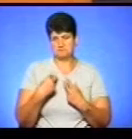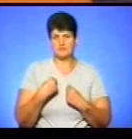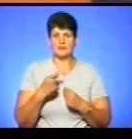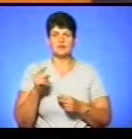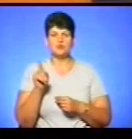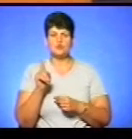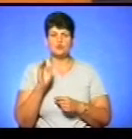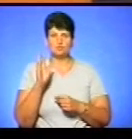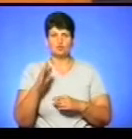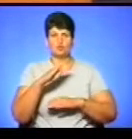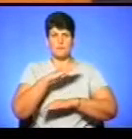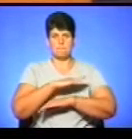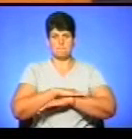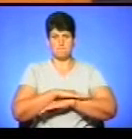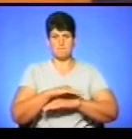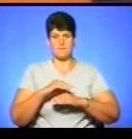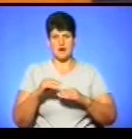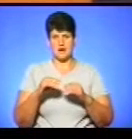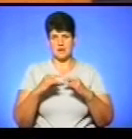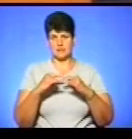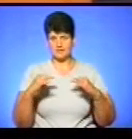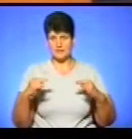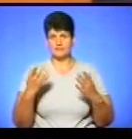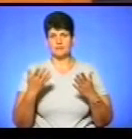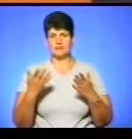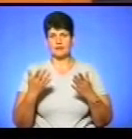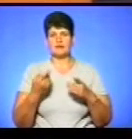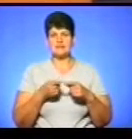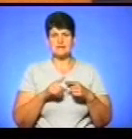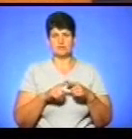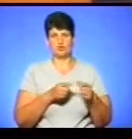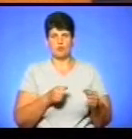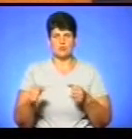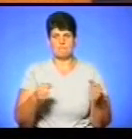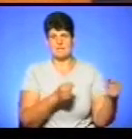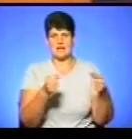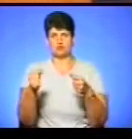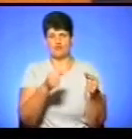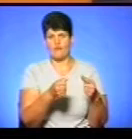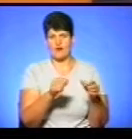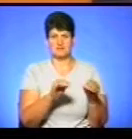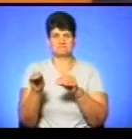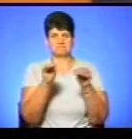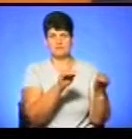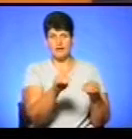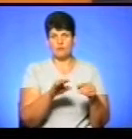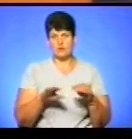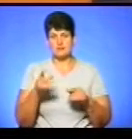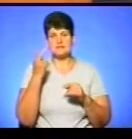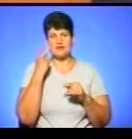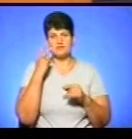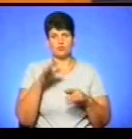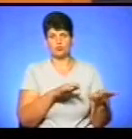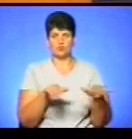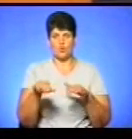парти, за якими дітки будуть. Це парти мобільні, які будуть пересуватися, тому що, ви знаєте, в Русі діти будуть весь час.